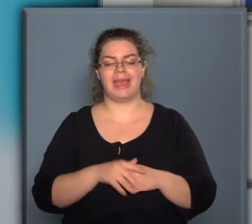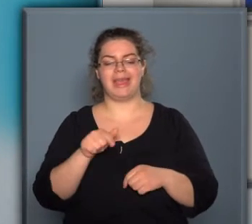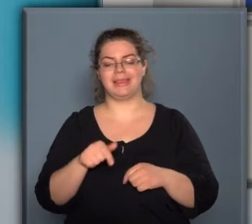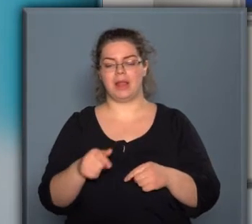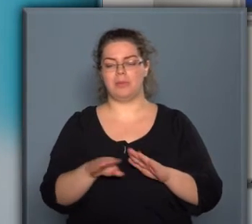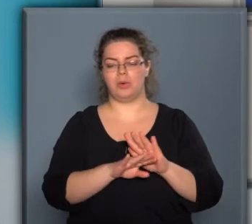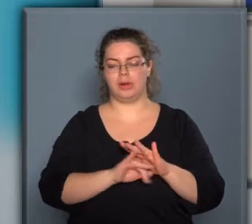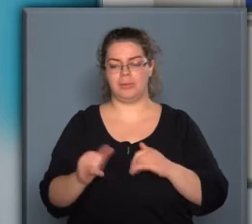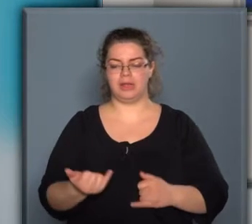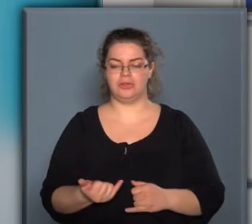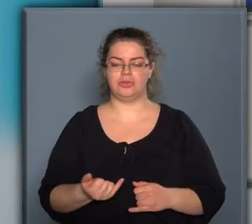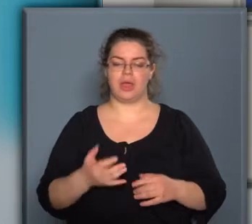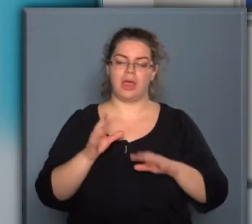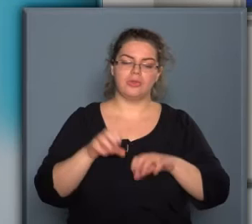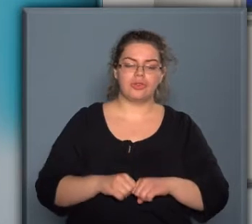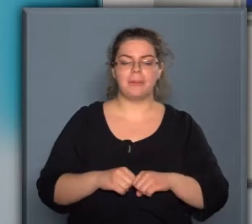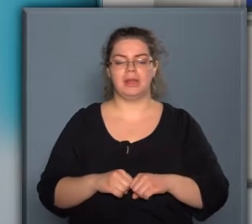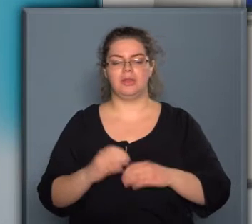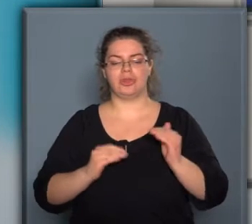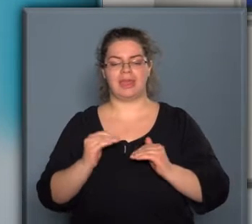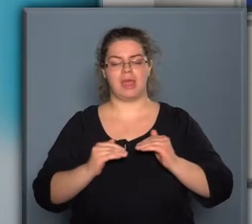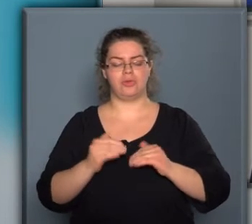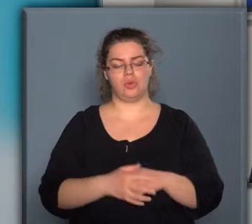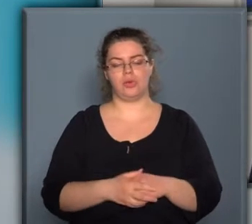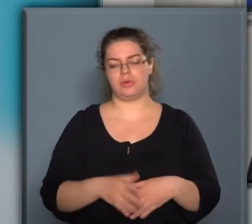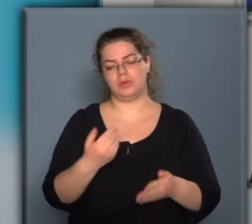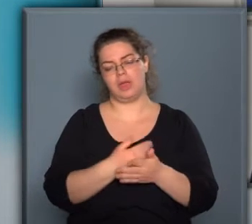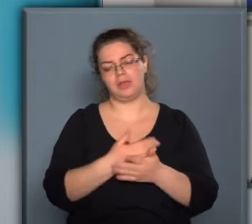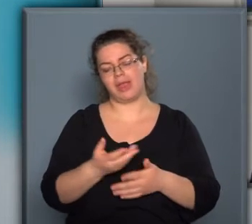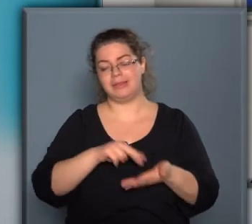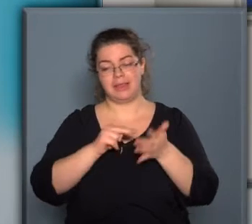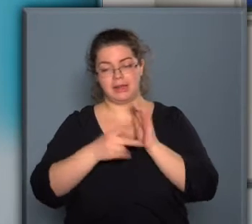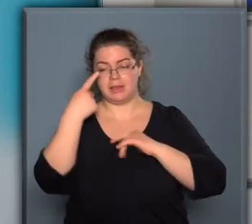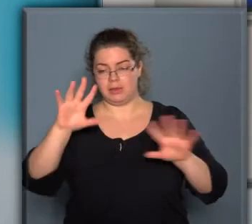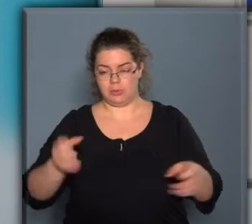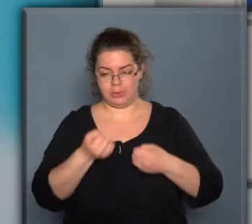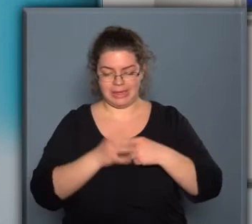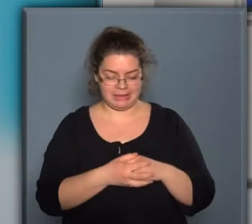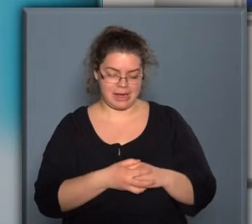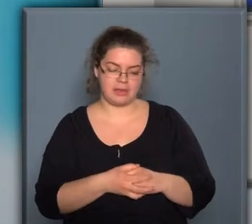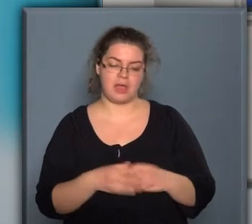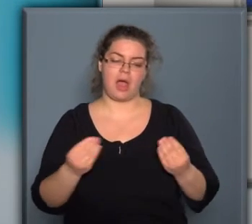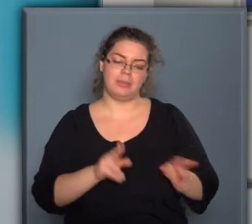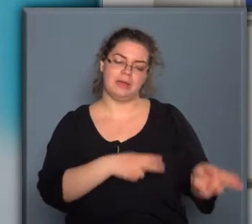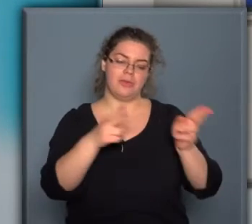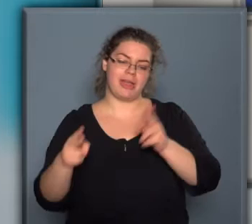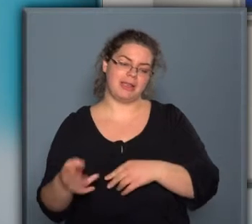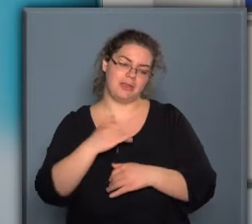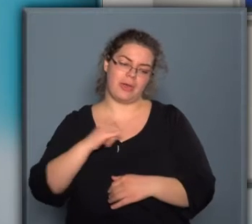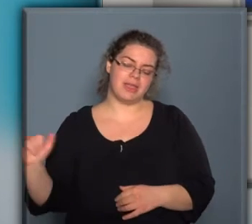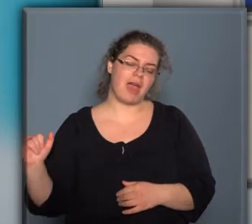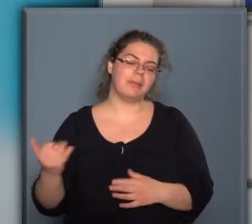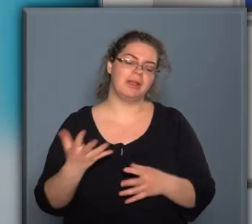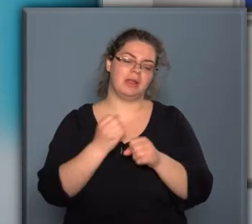ezzel a programmal is egy stabil és kiegyensúlyozott gazdasági szerkezetet tudunk létrehozni, amely a következő